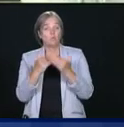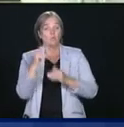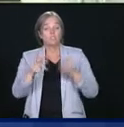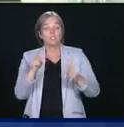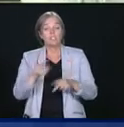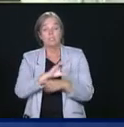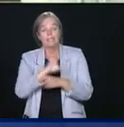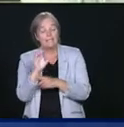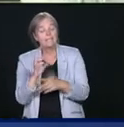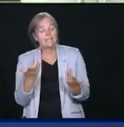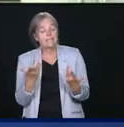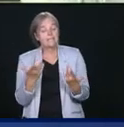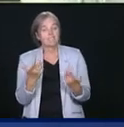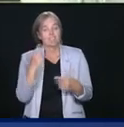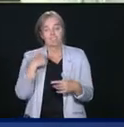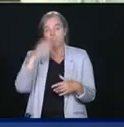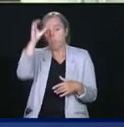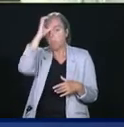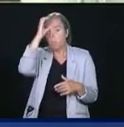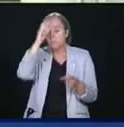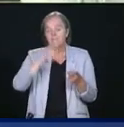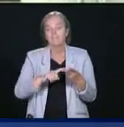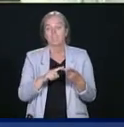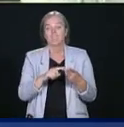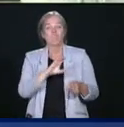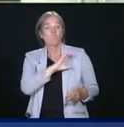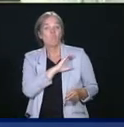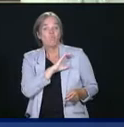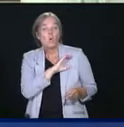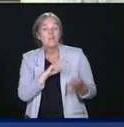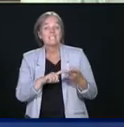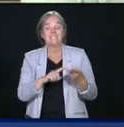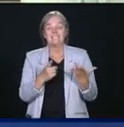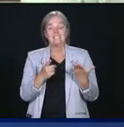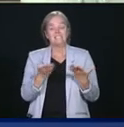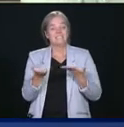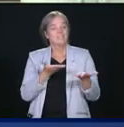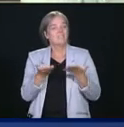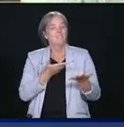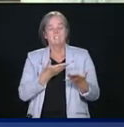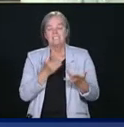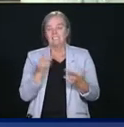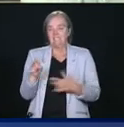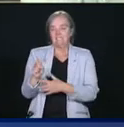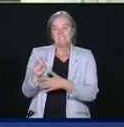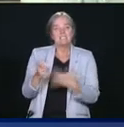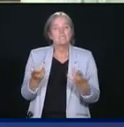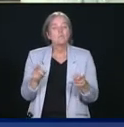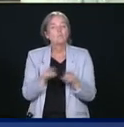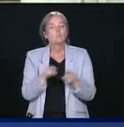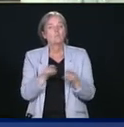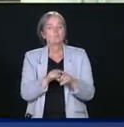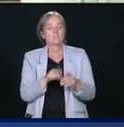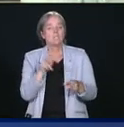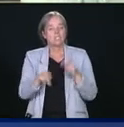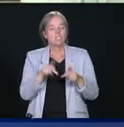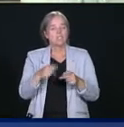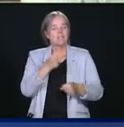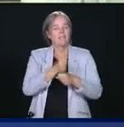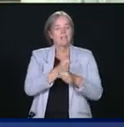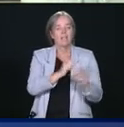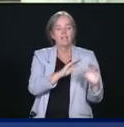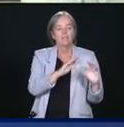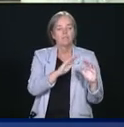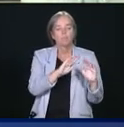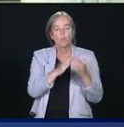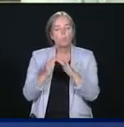que ce soit les services de police, de pompiers, et il y a aussi les gens qui travaillent dans des services de garde, dans les centres communautaires pour offrir de